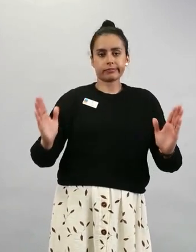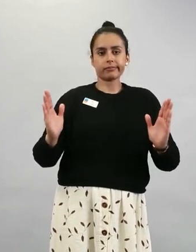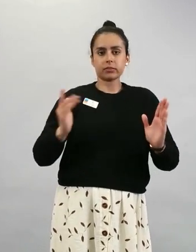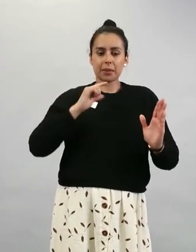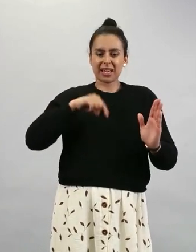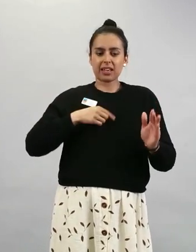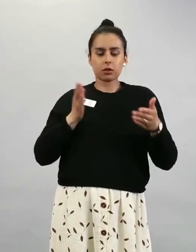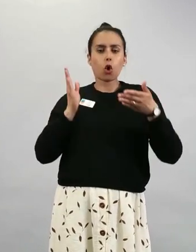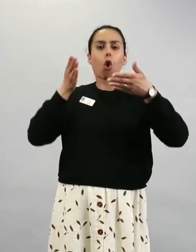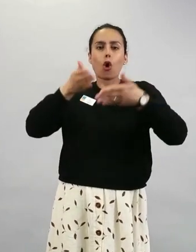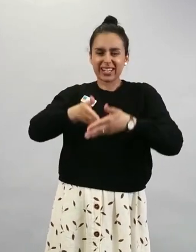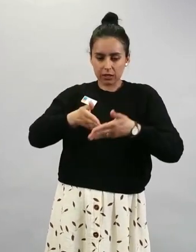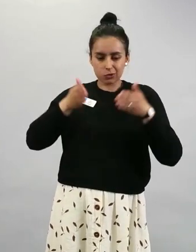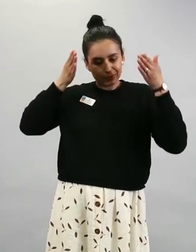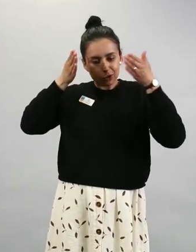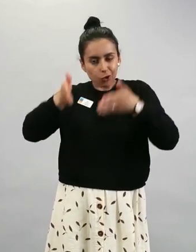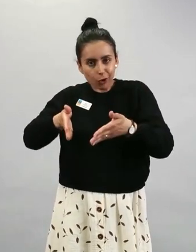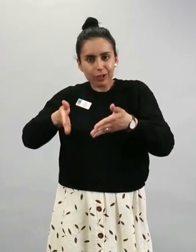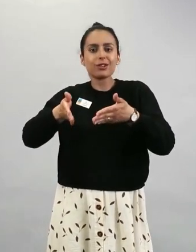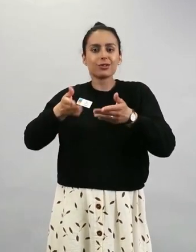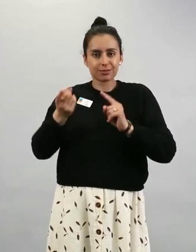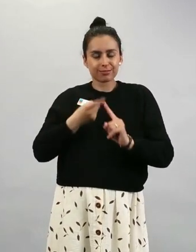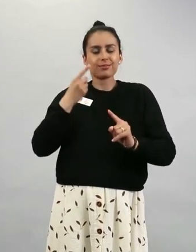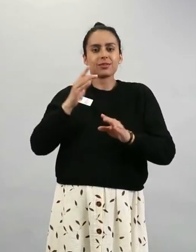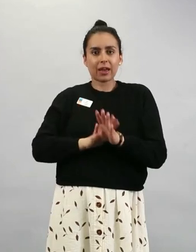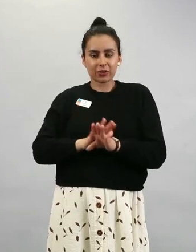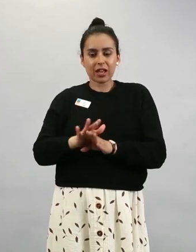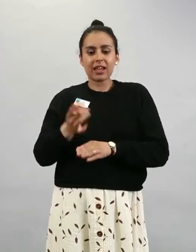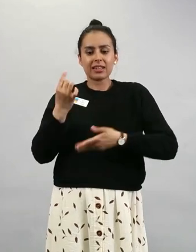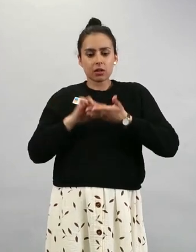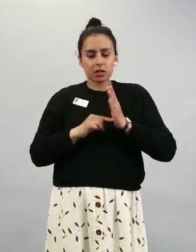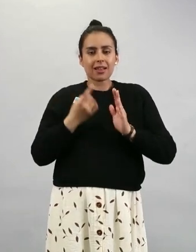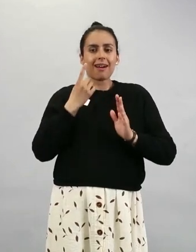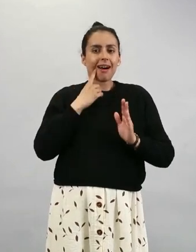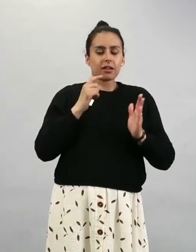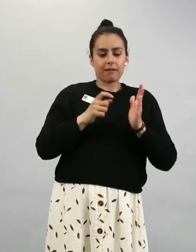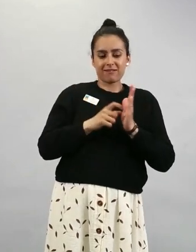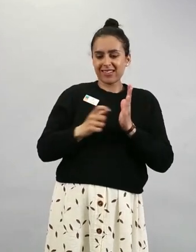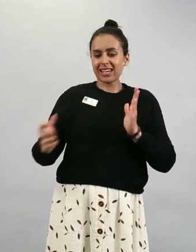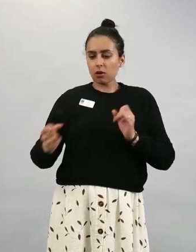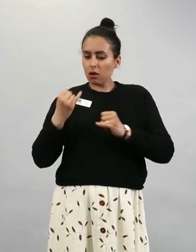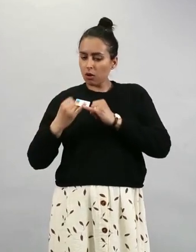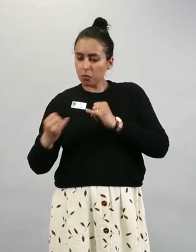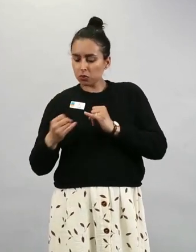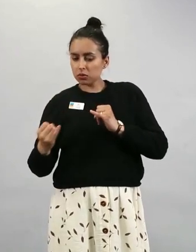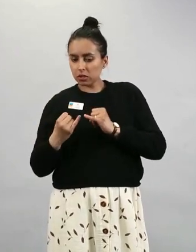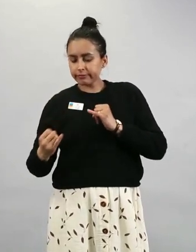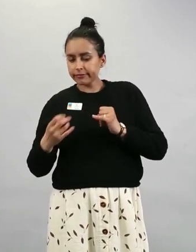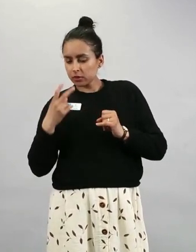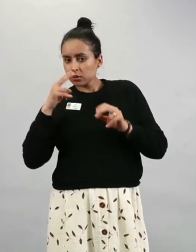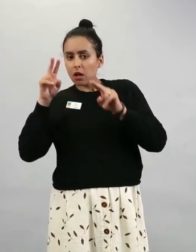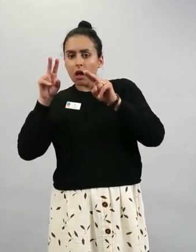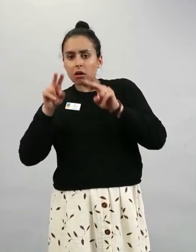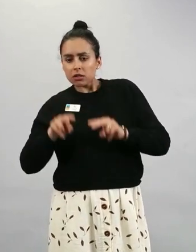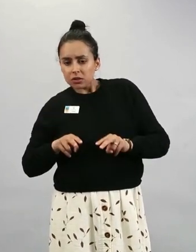Se menee niin, että aina loppuviikosta katsotaan, onko mitään aluetta Suomessa,